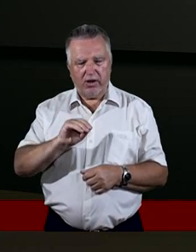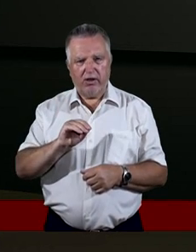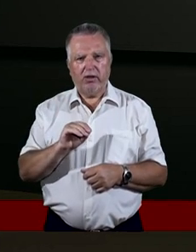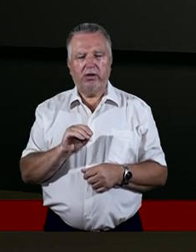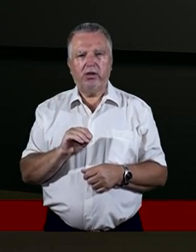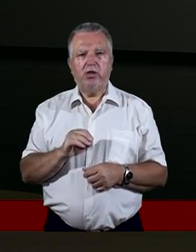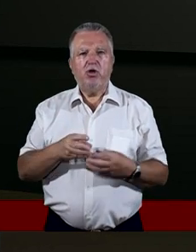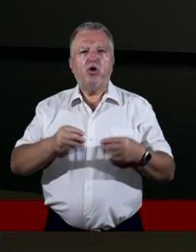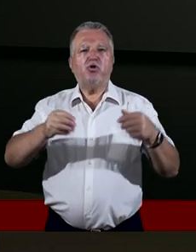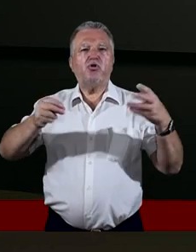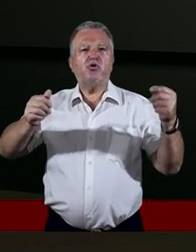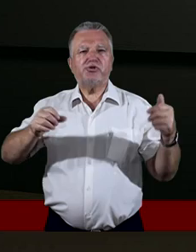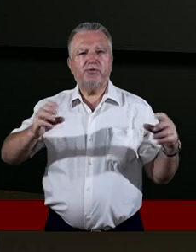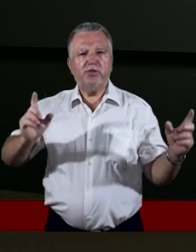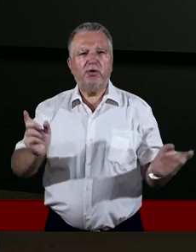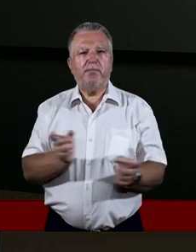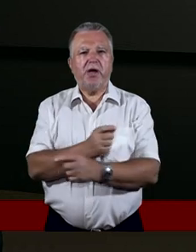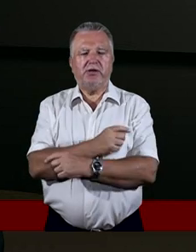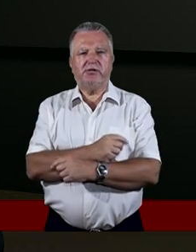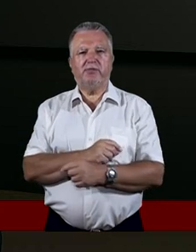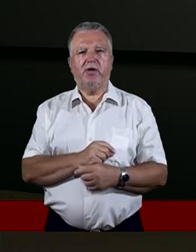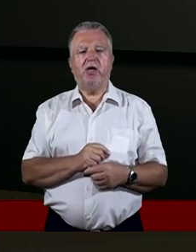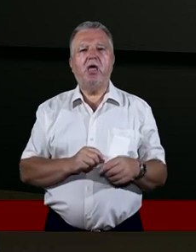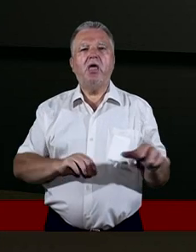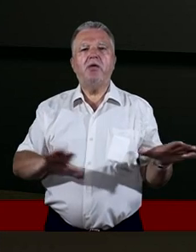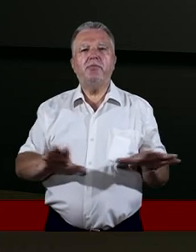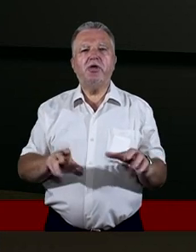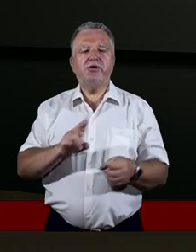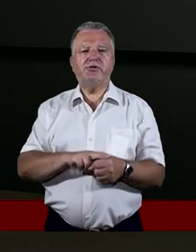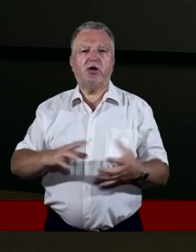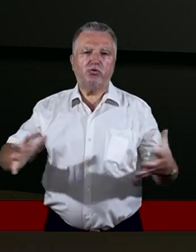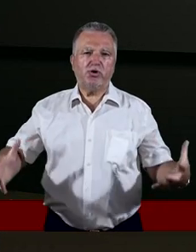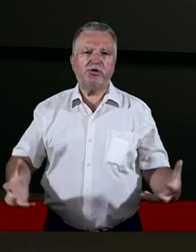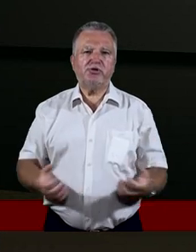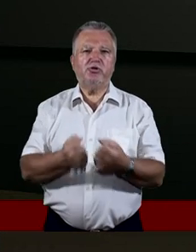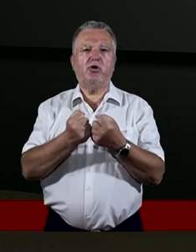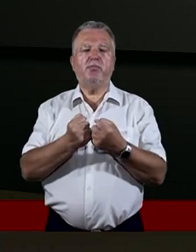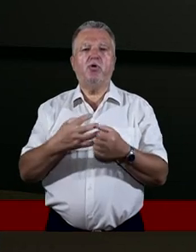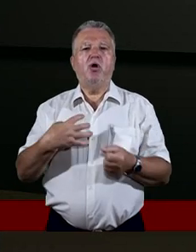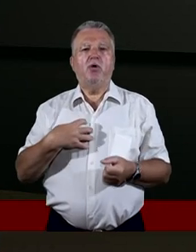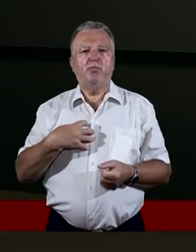wiek, rozkwit państwa izraelskiego, tereny, które Dawid zdobył, bogactwa, które